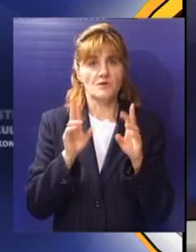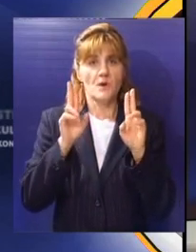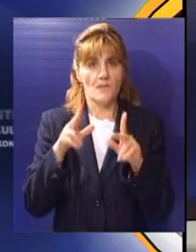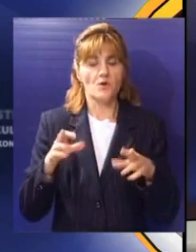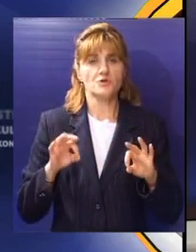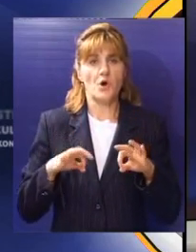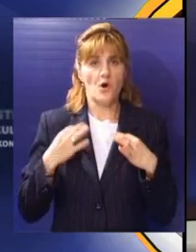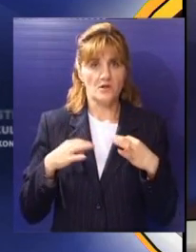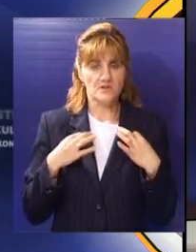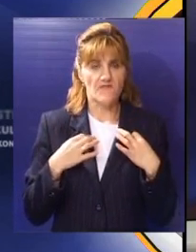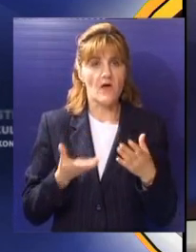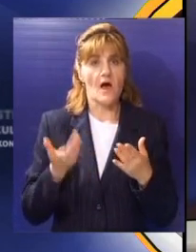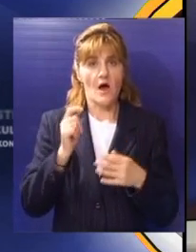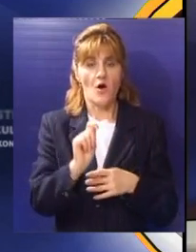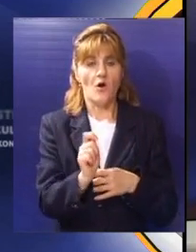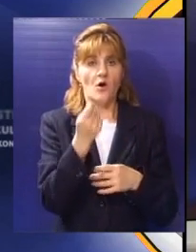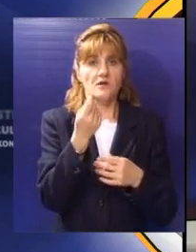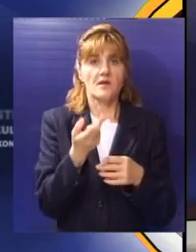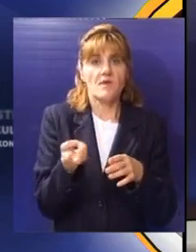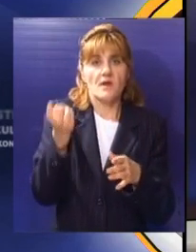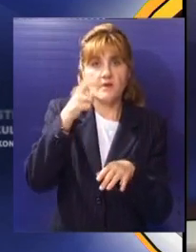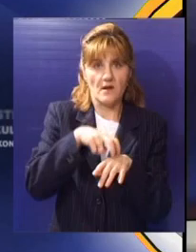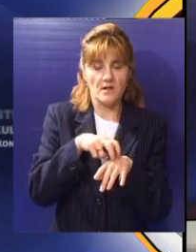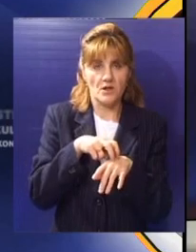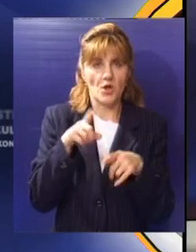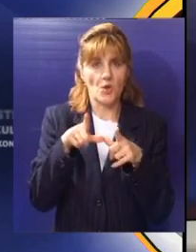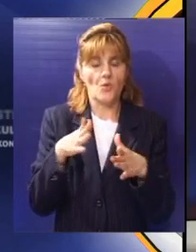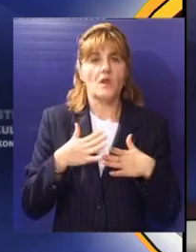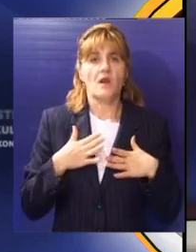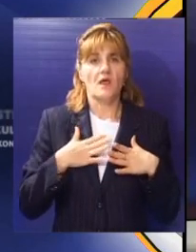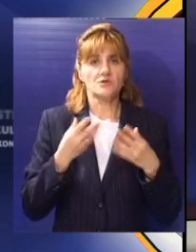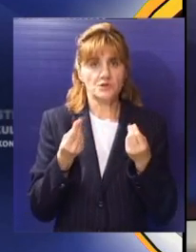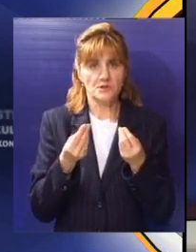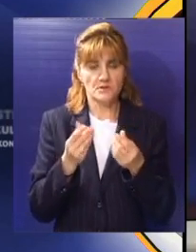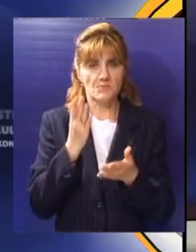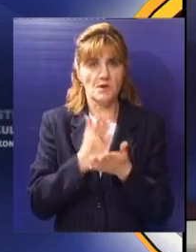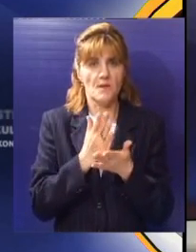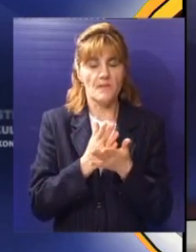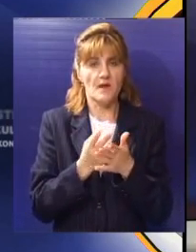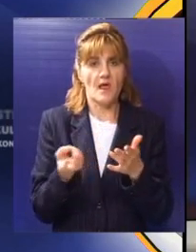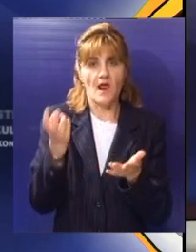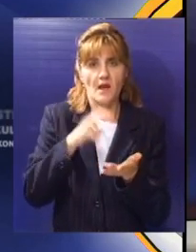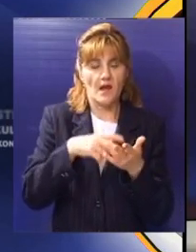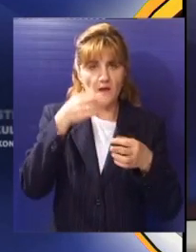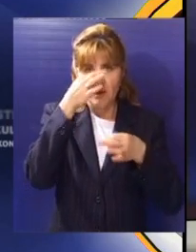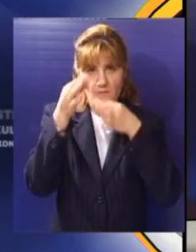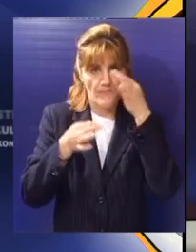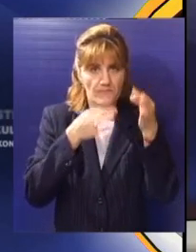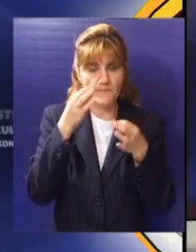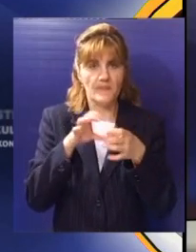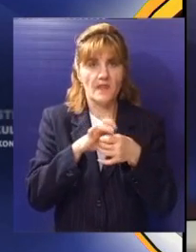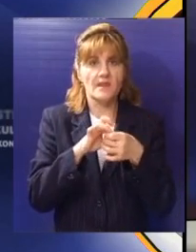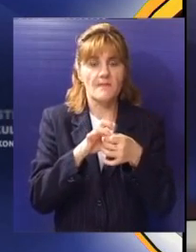bolest mogla uspešno izlečiti, ukoliko bi se otkrila na vreme. U našoj zemlji sprovodi se nacionalni program za ranu